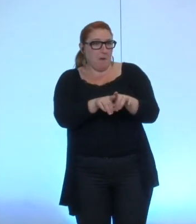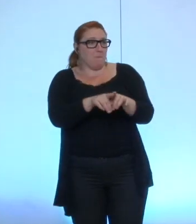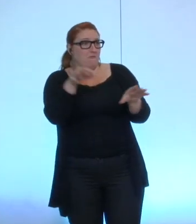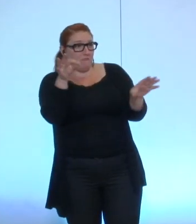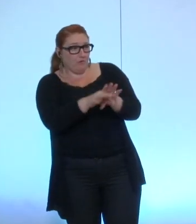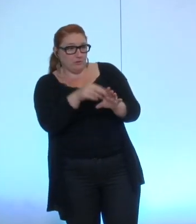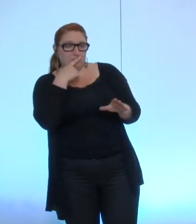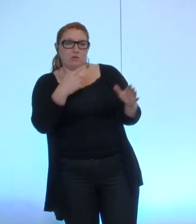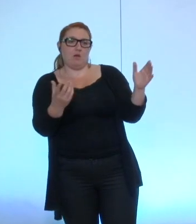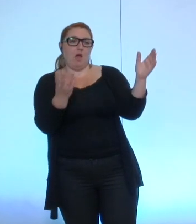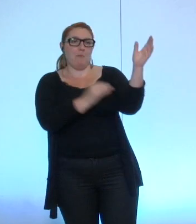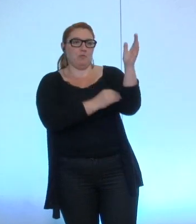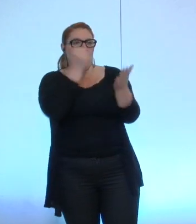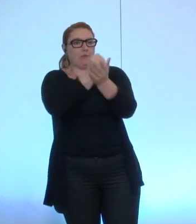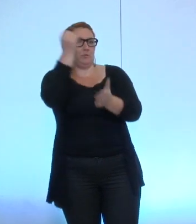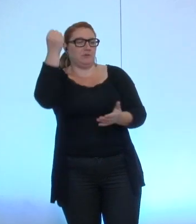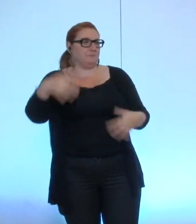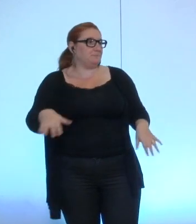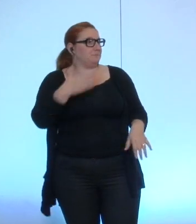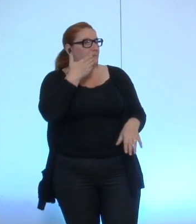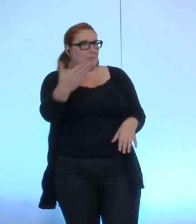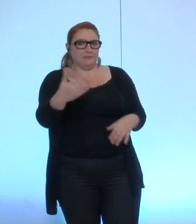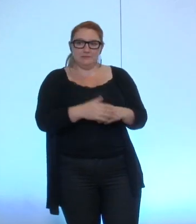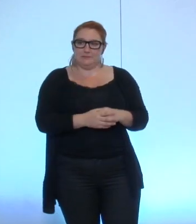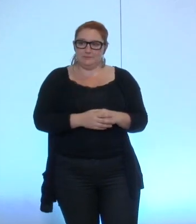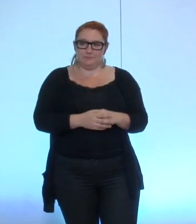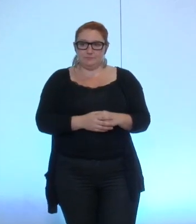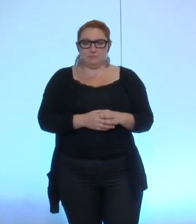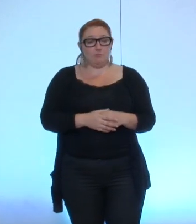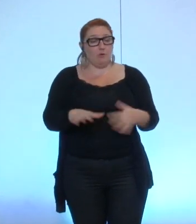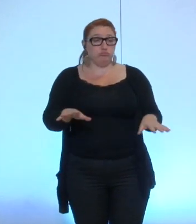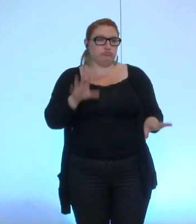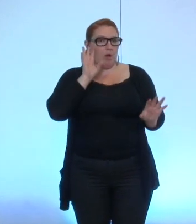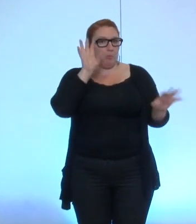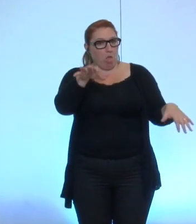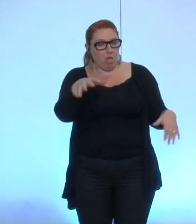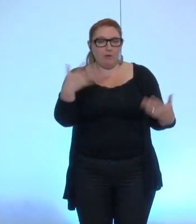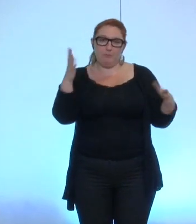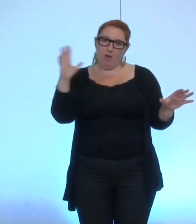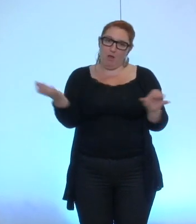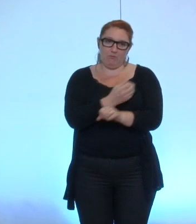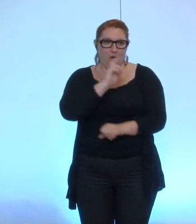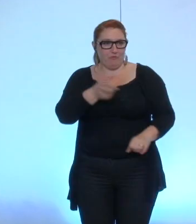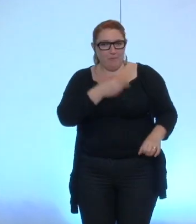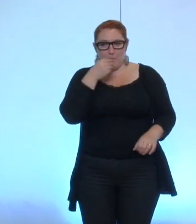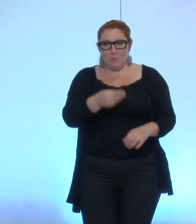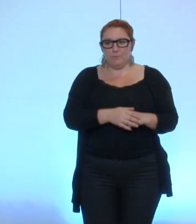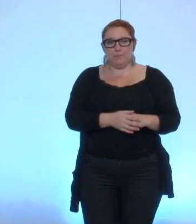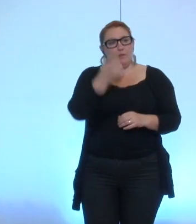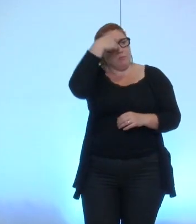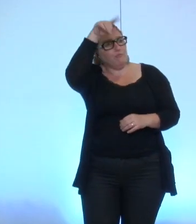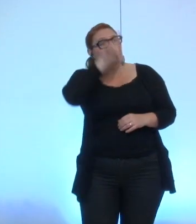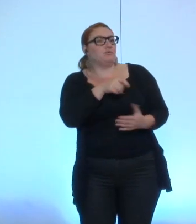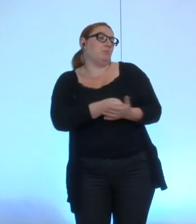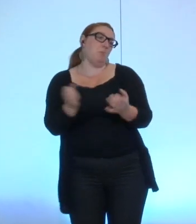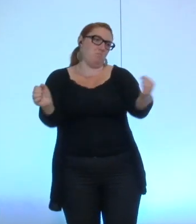est adopté bon merci c'est un peu fastidieux mais on y arrive au moins sur les principes nous sommes